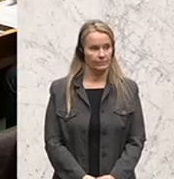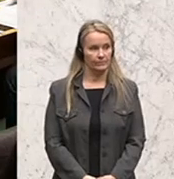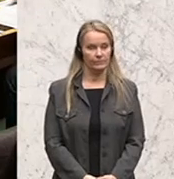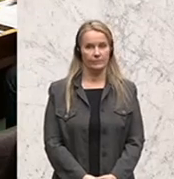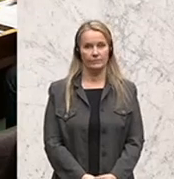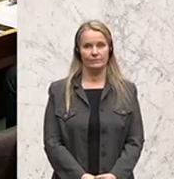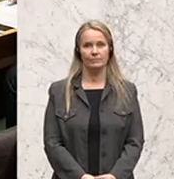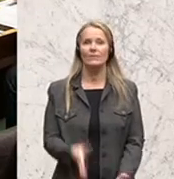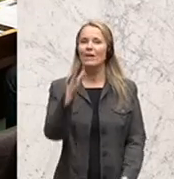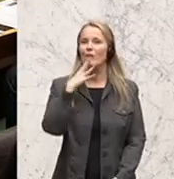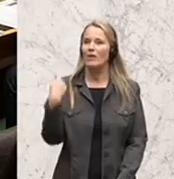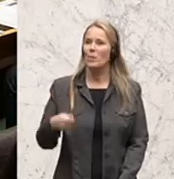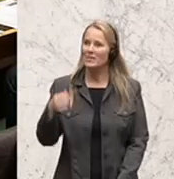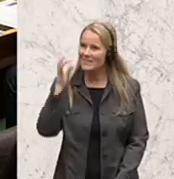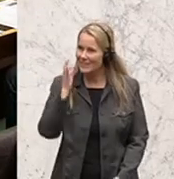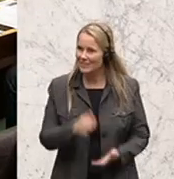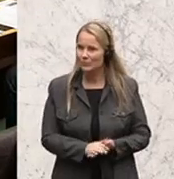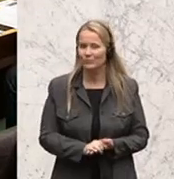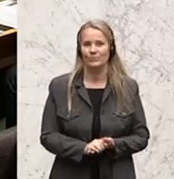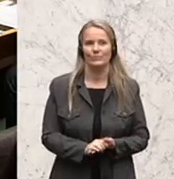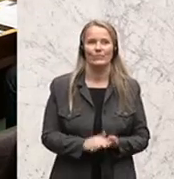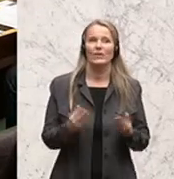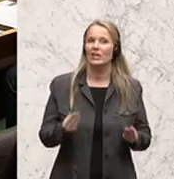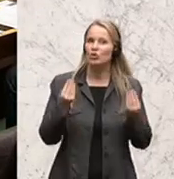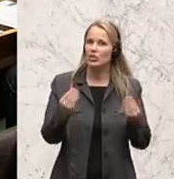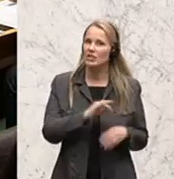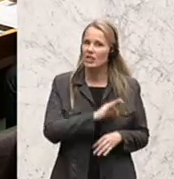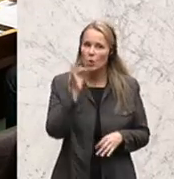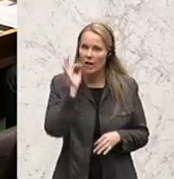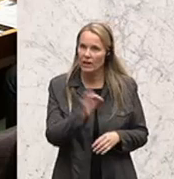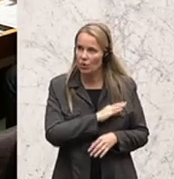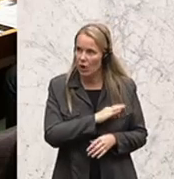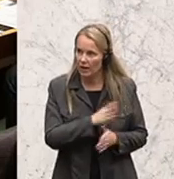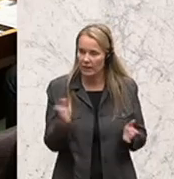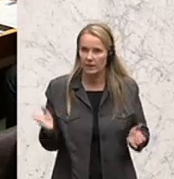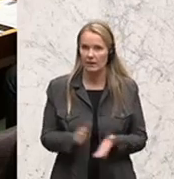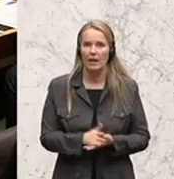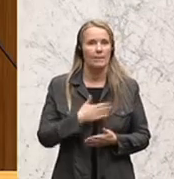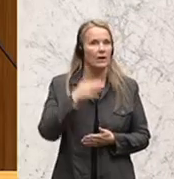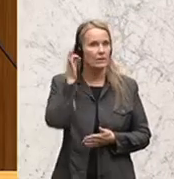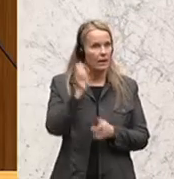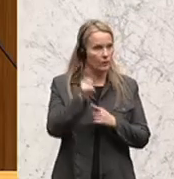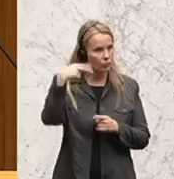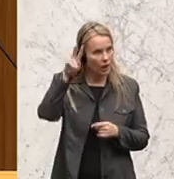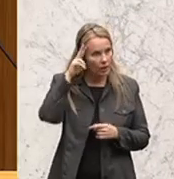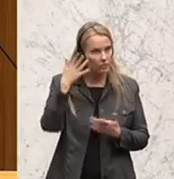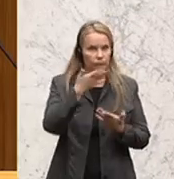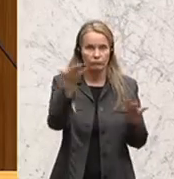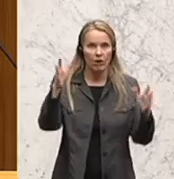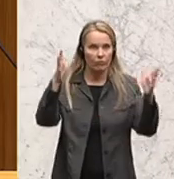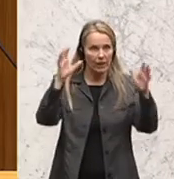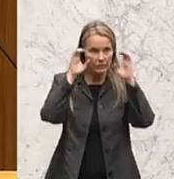Frau Präsidentin, geschätzte Kolleginnen und Kollegen, meine Damen und Herren an den